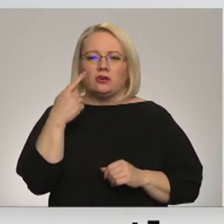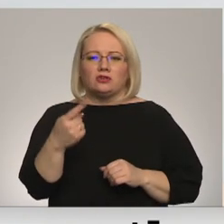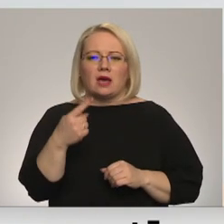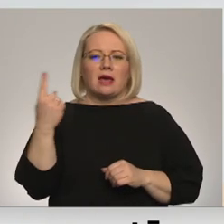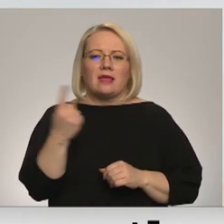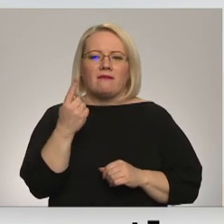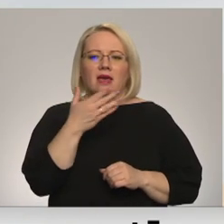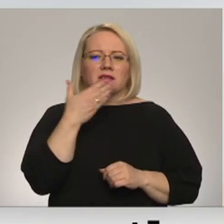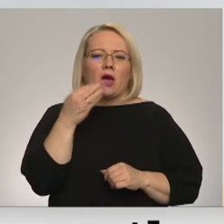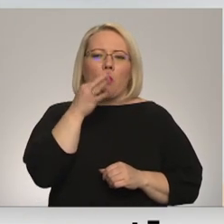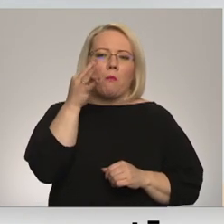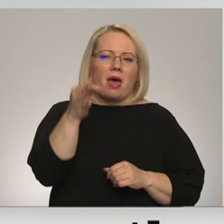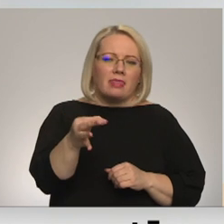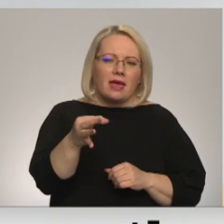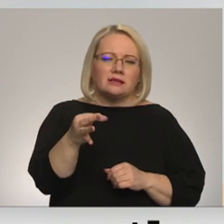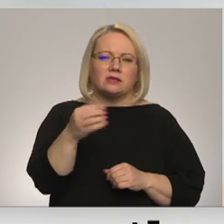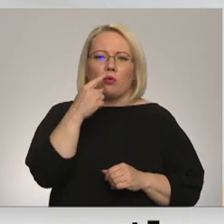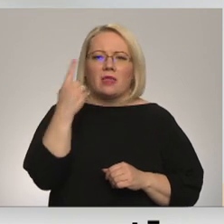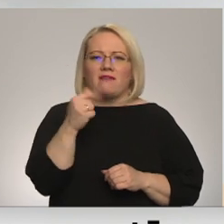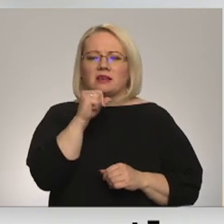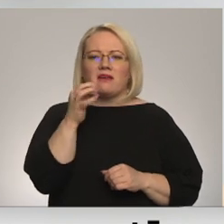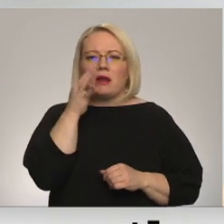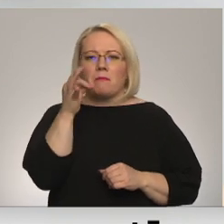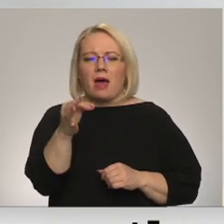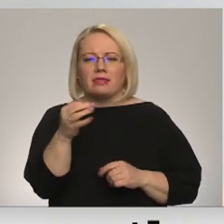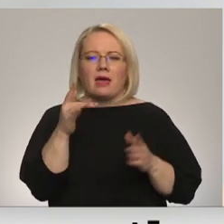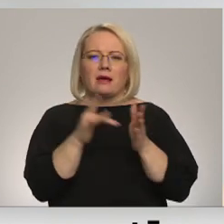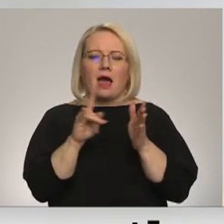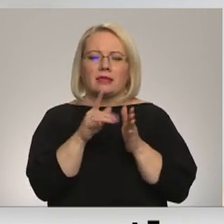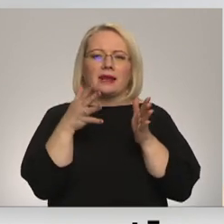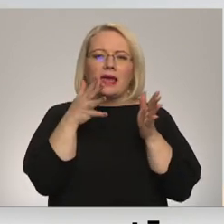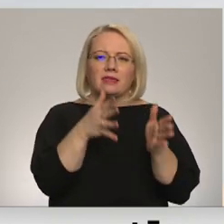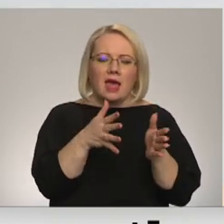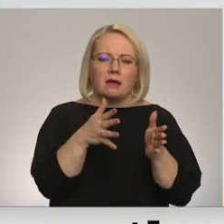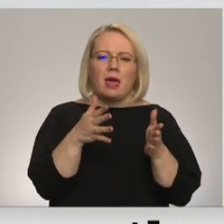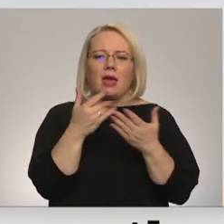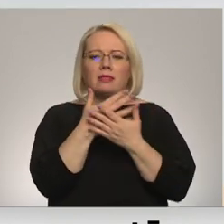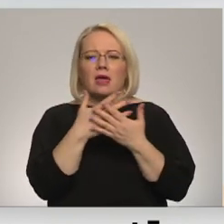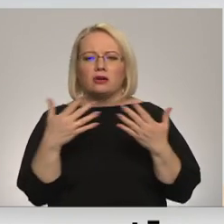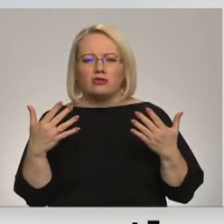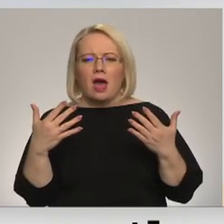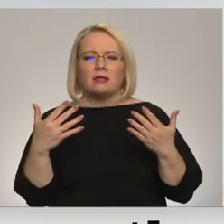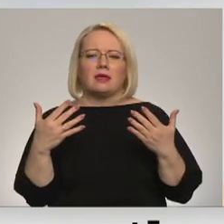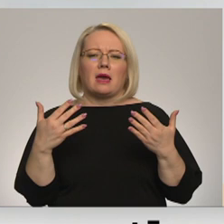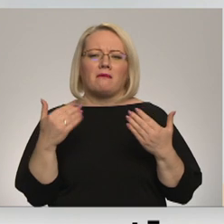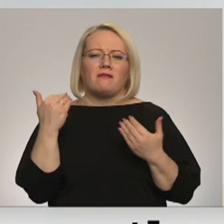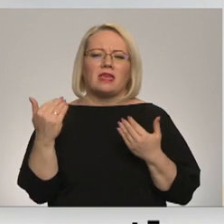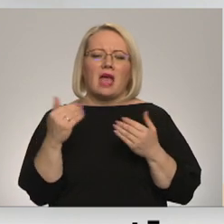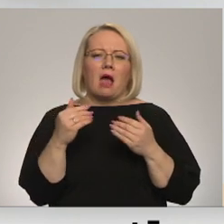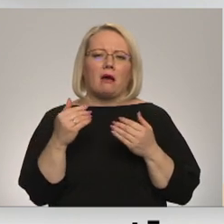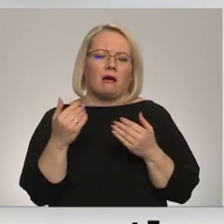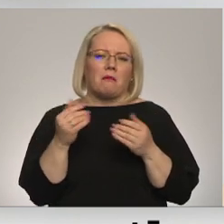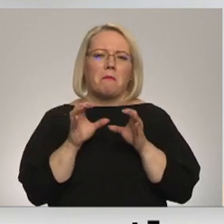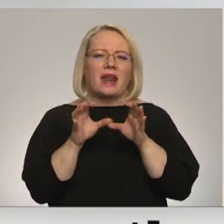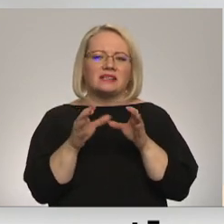nevar pateikt, kāda ir ietekme dažādiem viņa parazītiem uz Latvijas faunu. Ja viņš, piemēram,